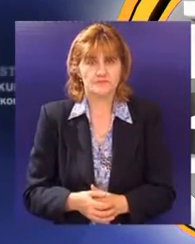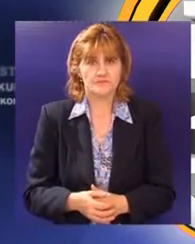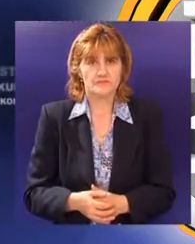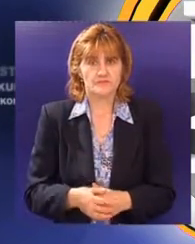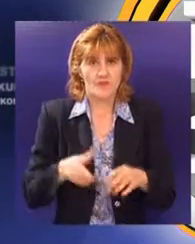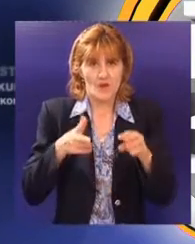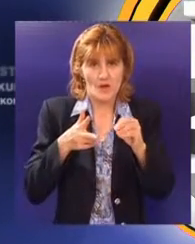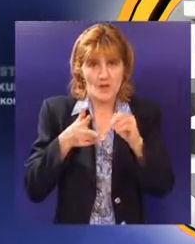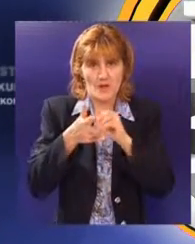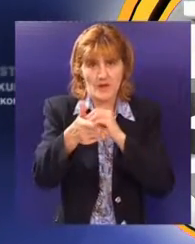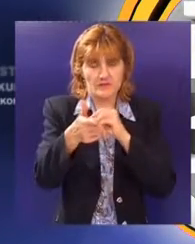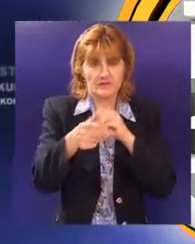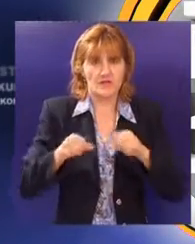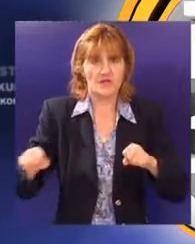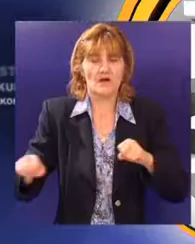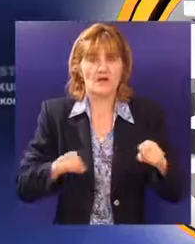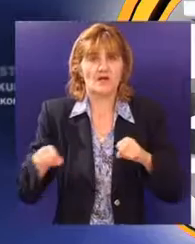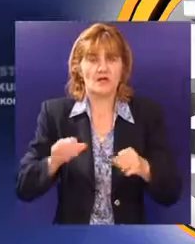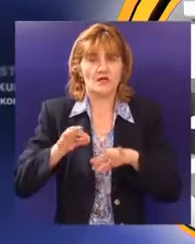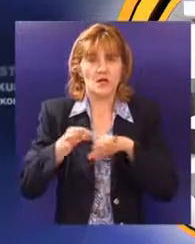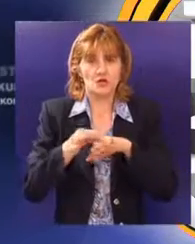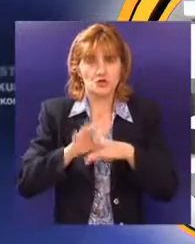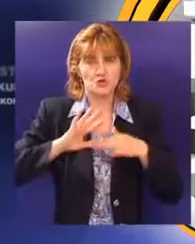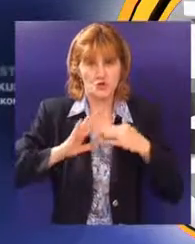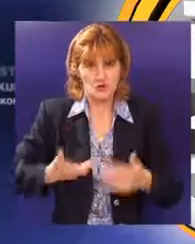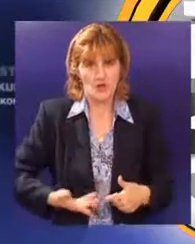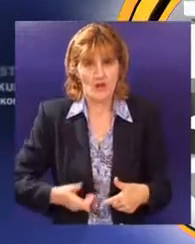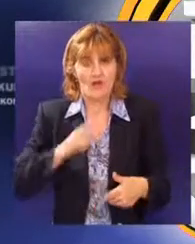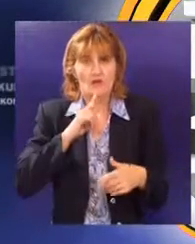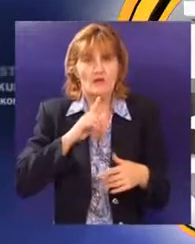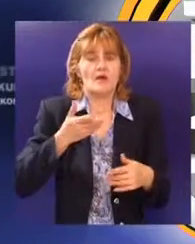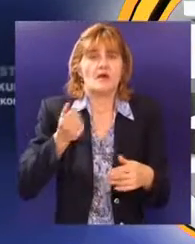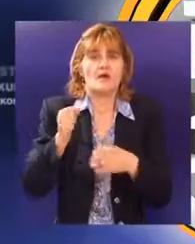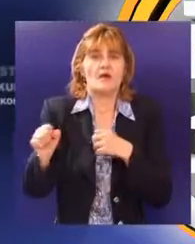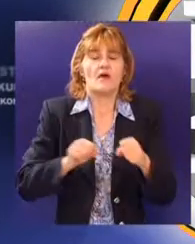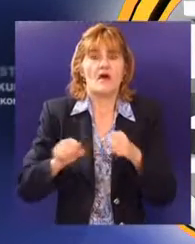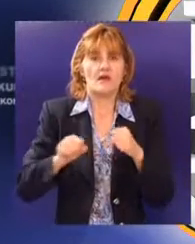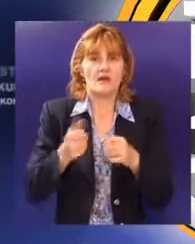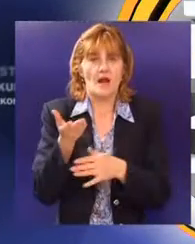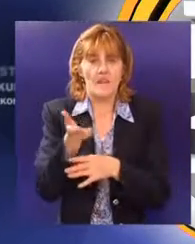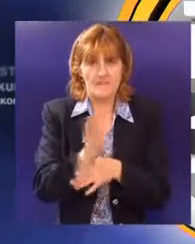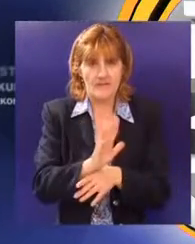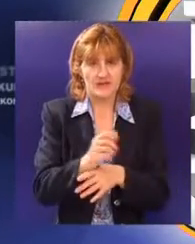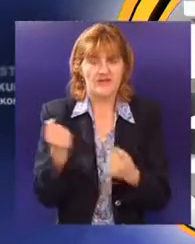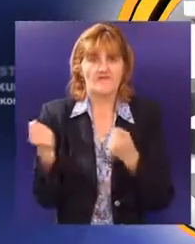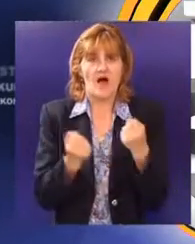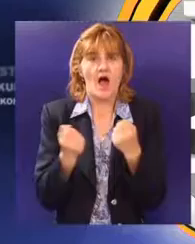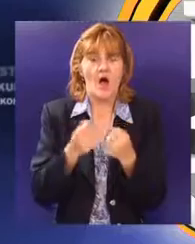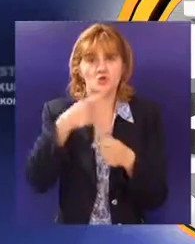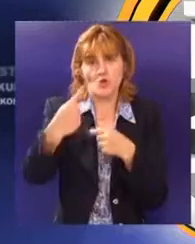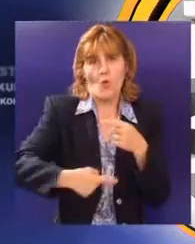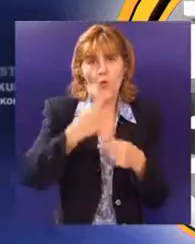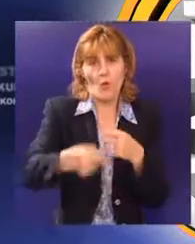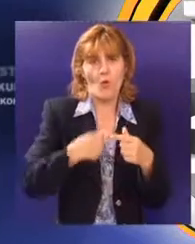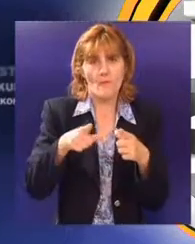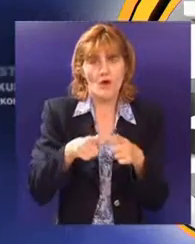Presecanjem vrpce supruga direktora kompanije Koning i generalni predstavnik jednog od vodećih proizvođača automobilskih guma